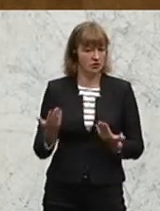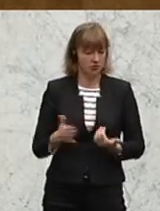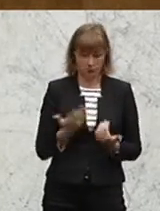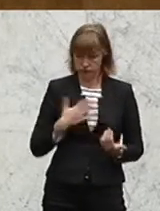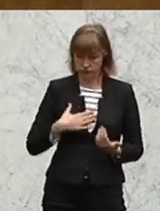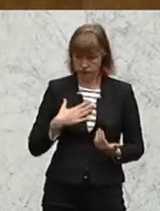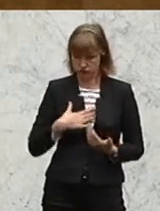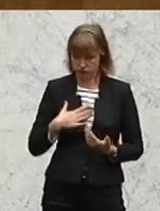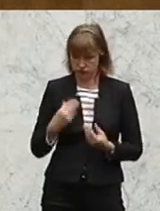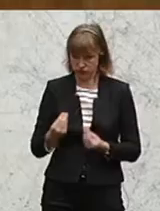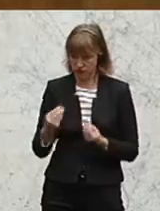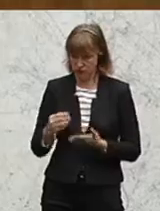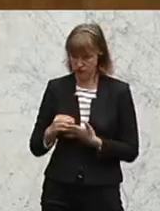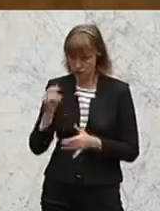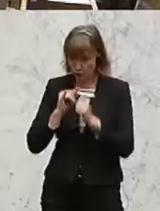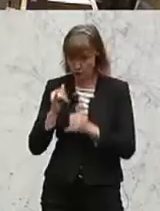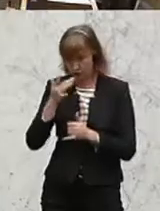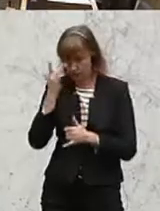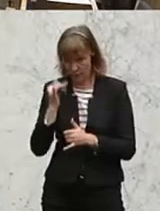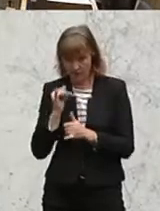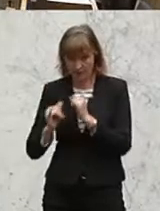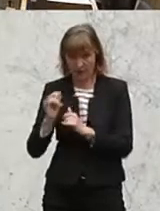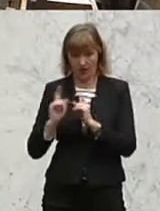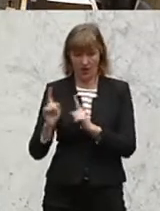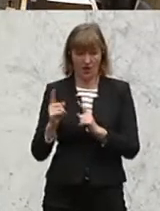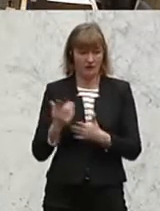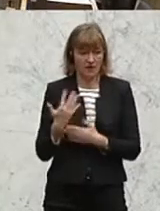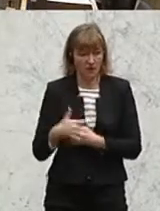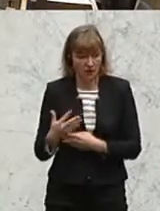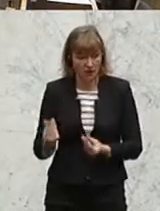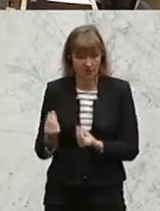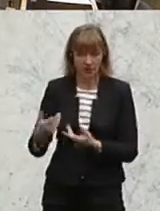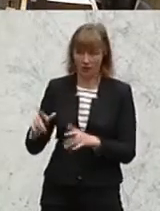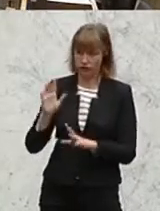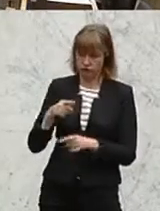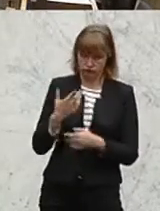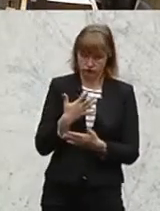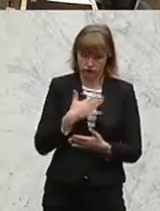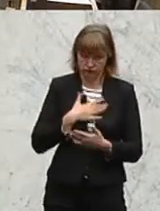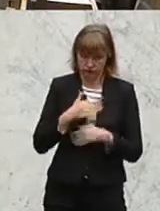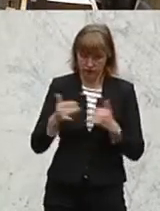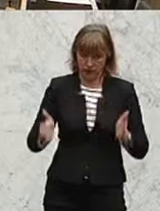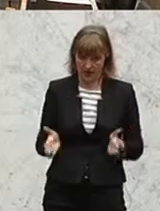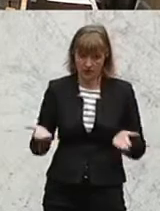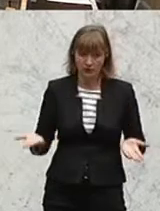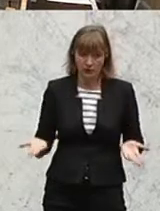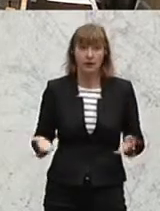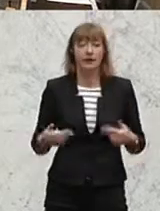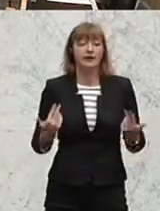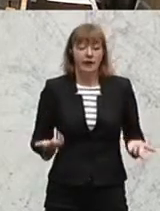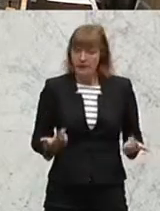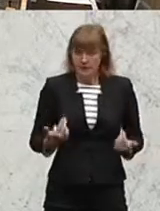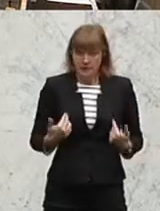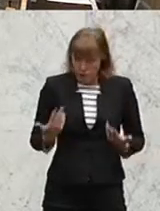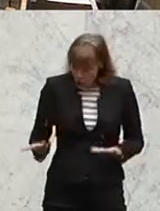Gräuelpakete für den Tourismus, für den Fremdenverkehr, über die Gastwirte und so weiter, was passiert. Naja, dann werde ich